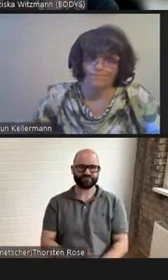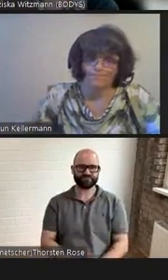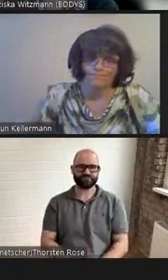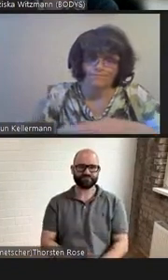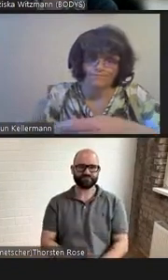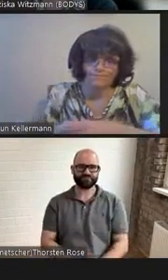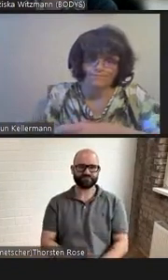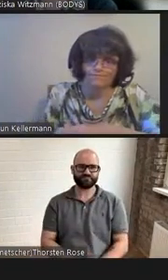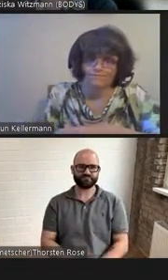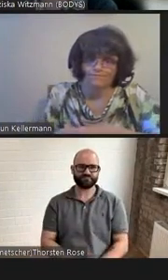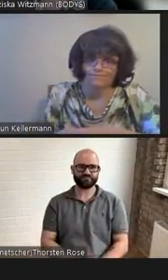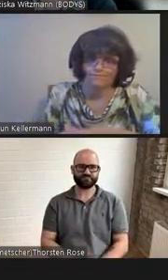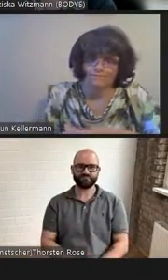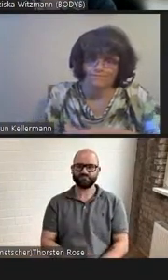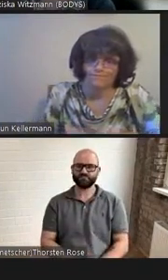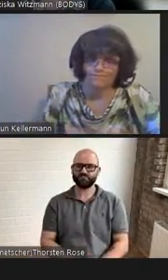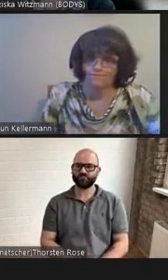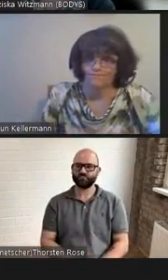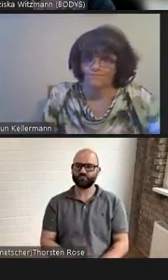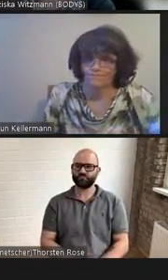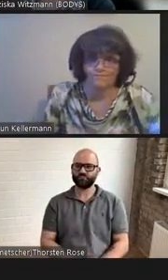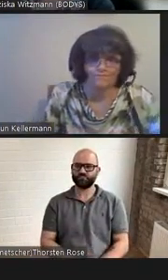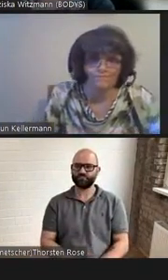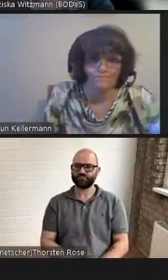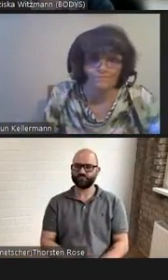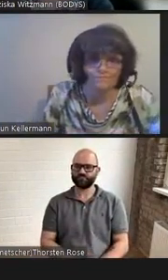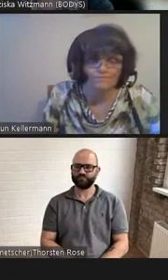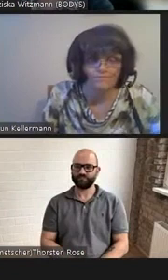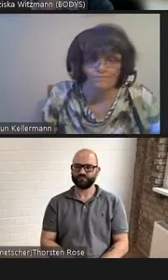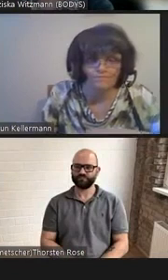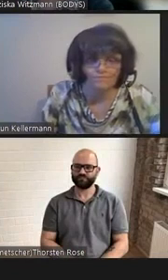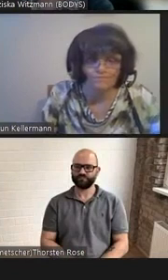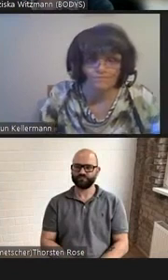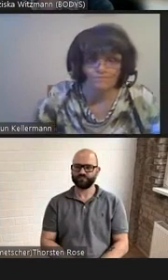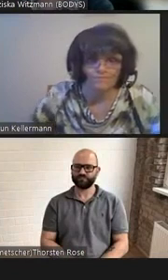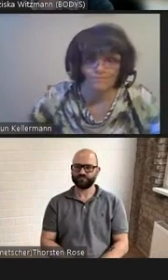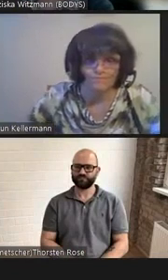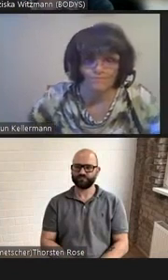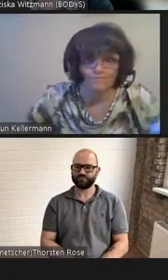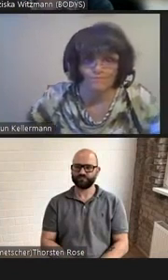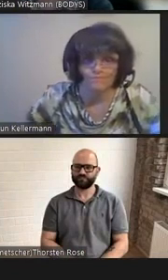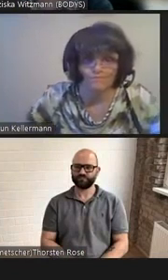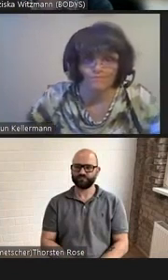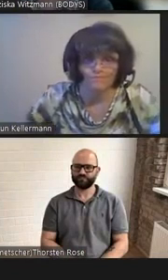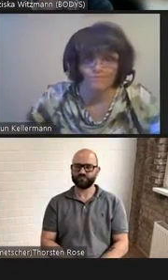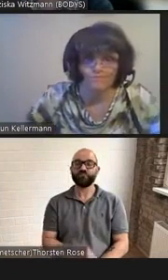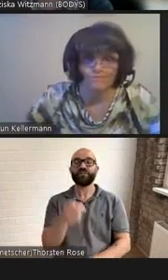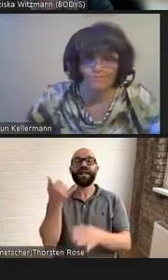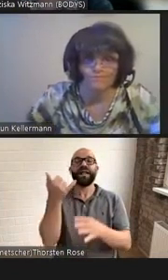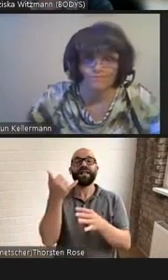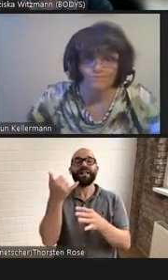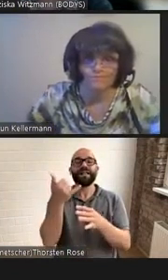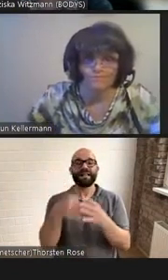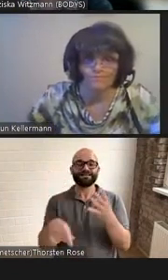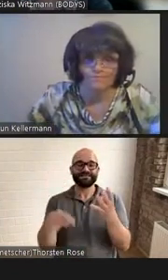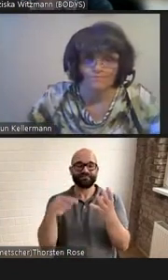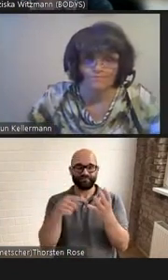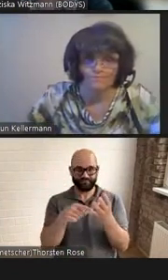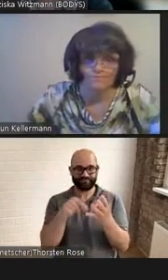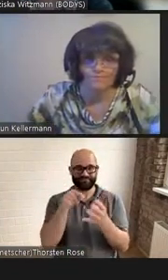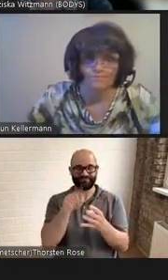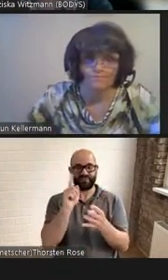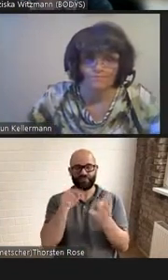Dimension. Und letzter Punkt und den wird Chris Quäden in seinem